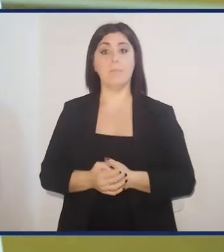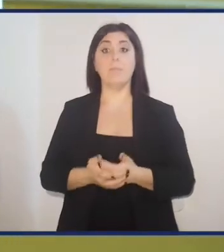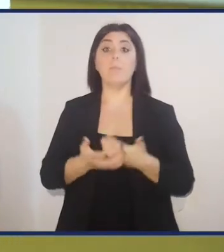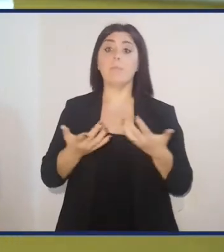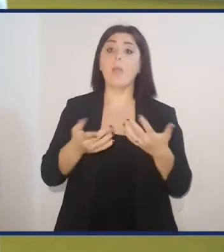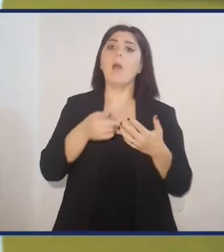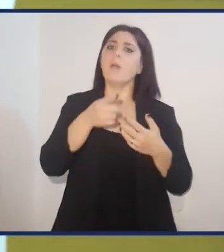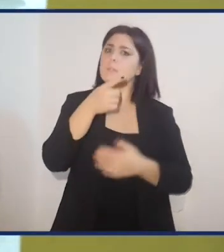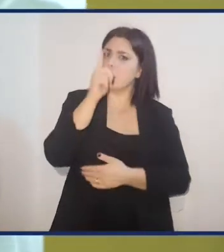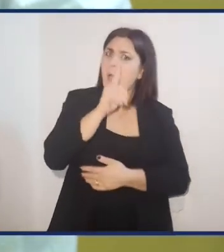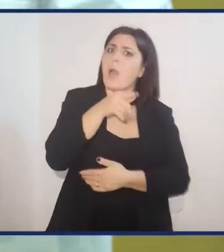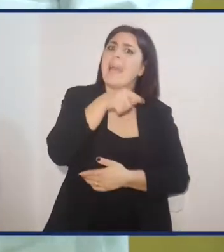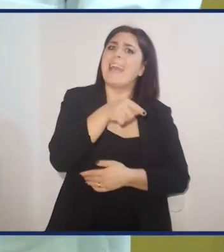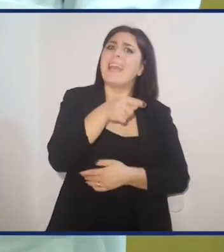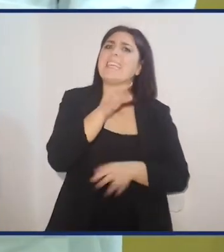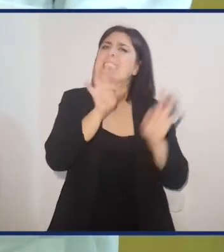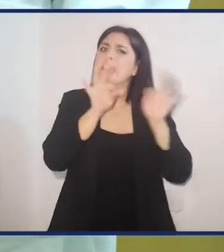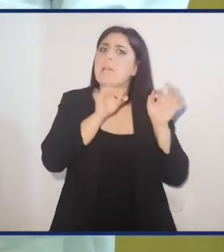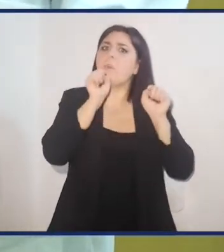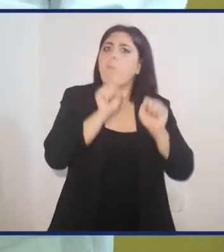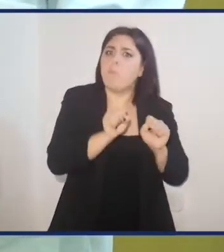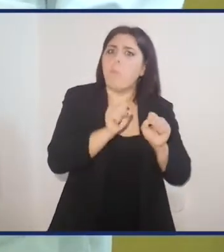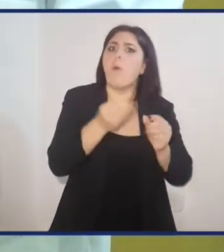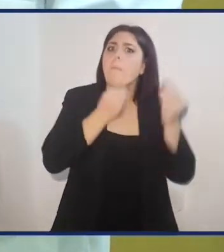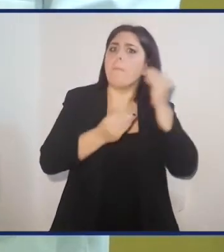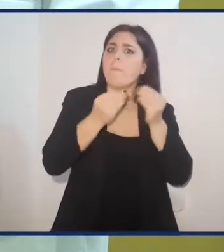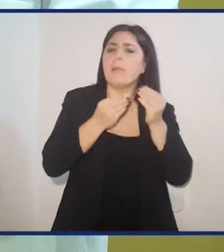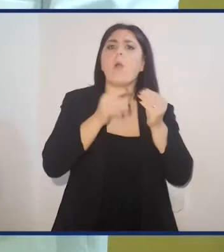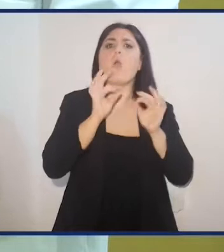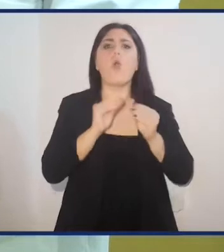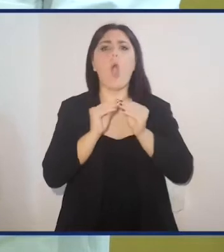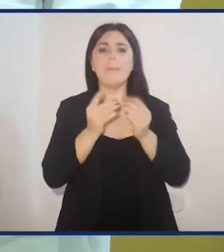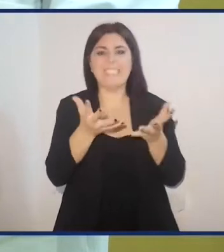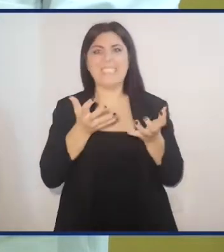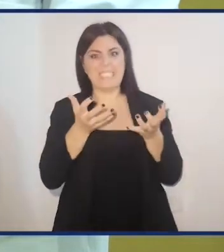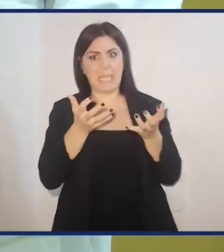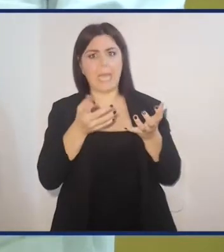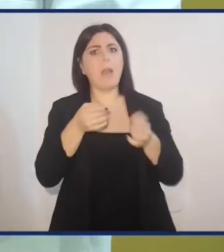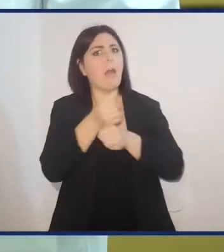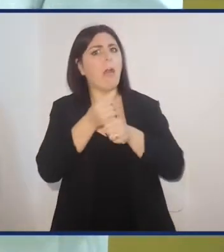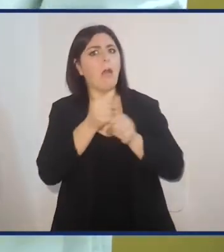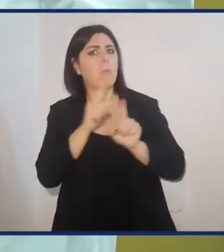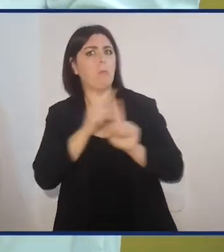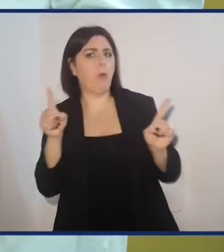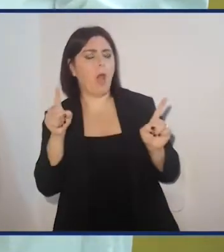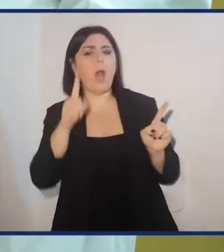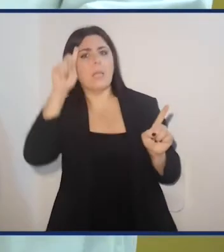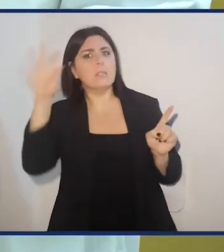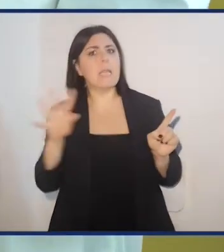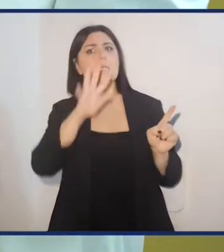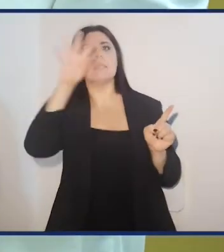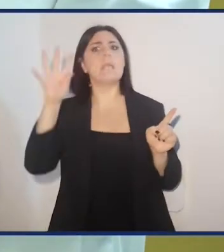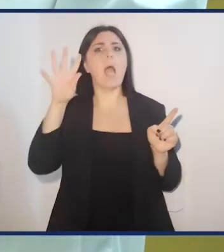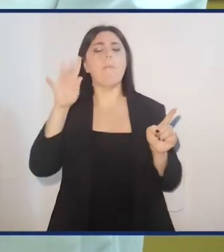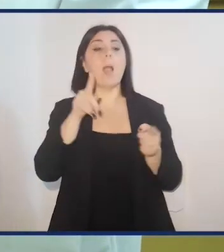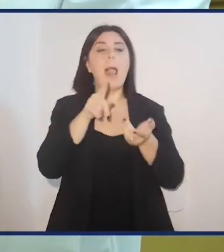è finita qui. Qui gli insetti possono essere anche consumati secchi, senza essere tritati, come ad